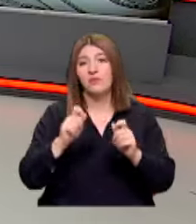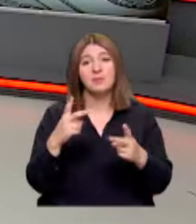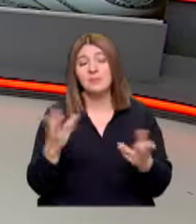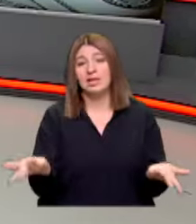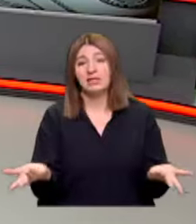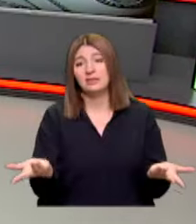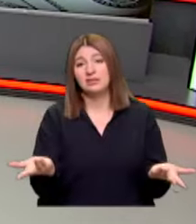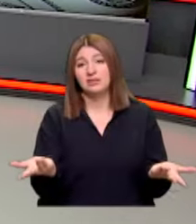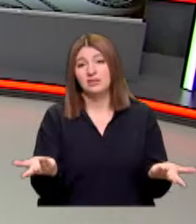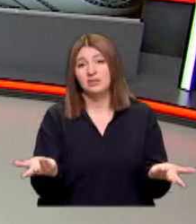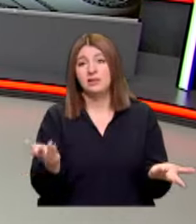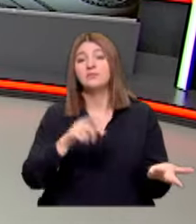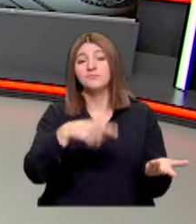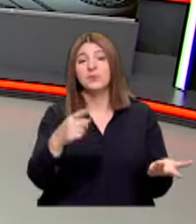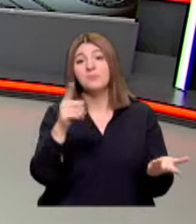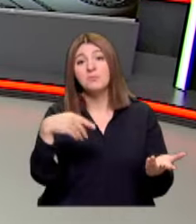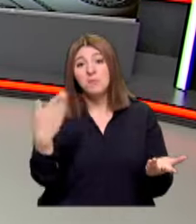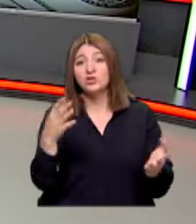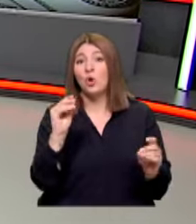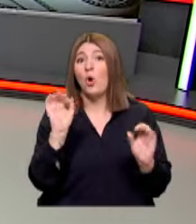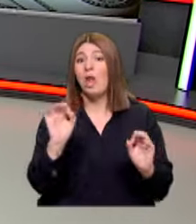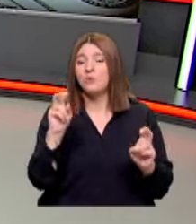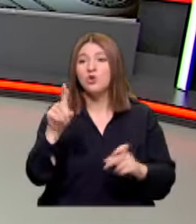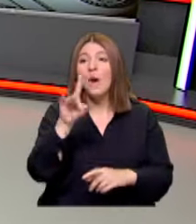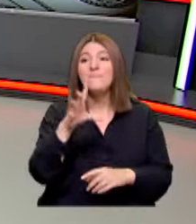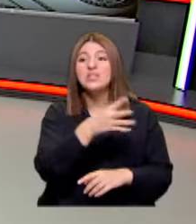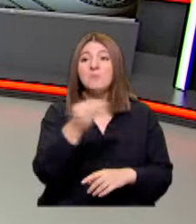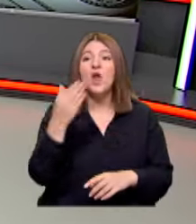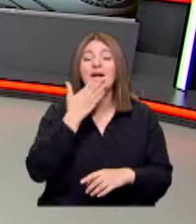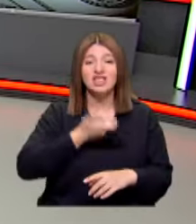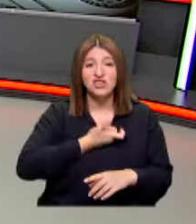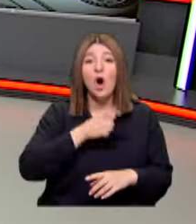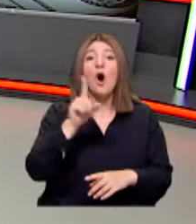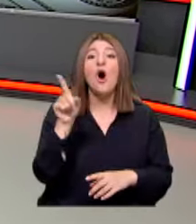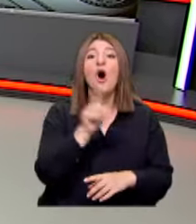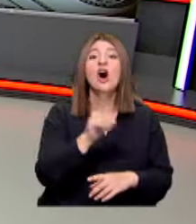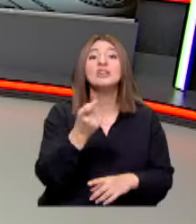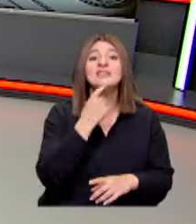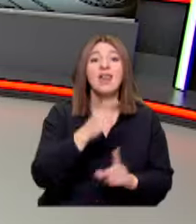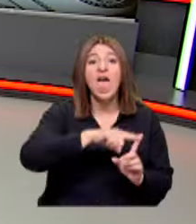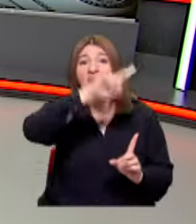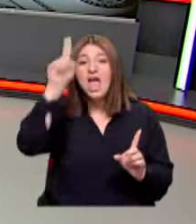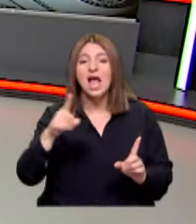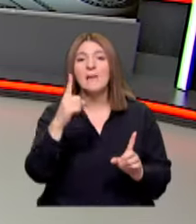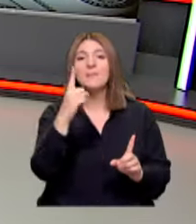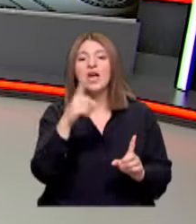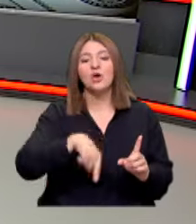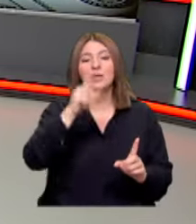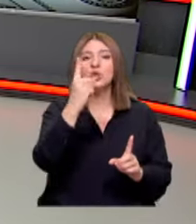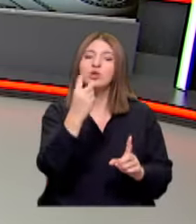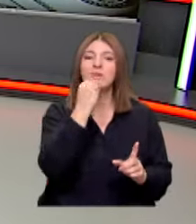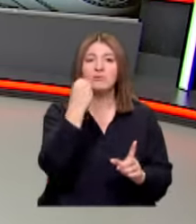olabilirdi Bir başka önemli konu 15 milyon öğrenciye 10 yıl bir öğün